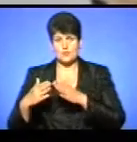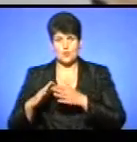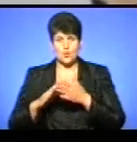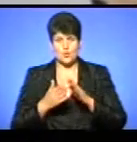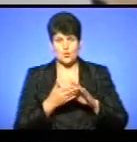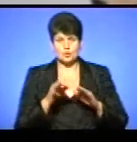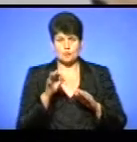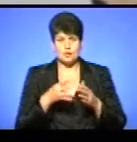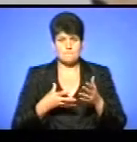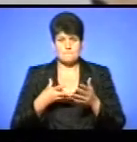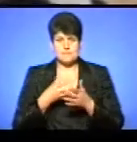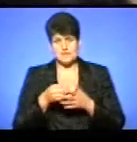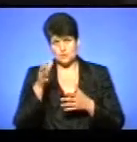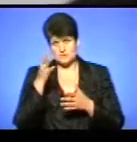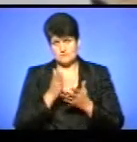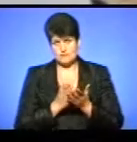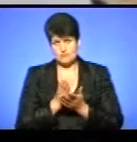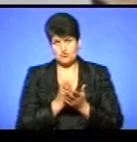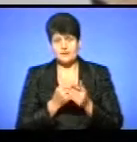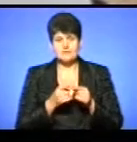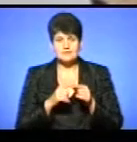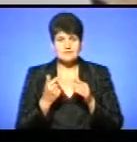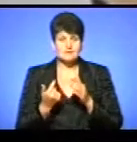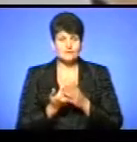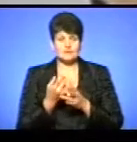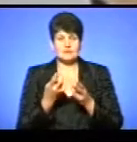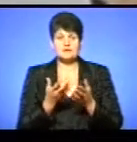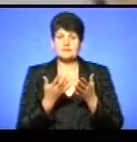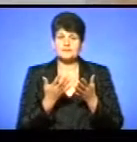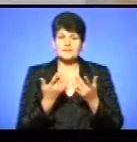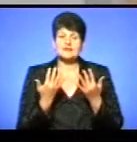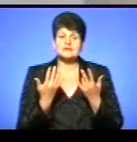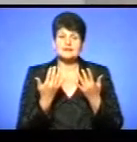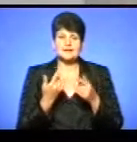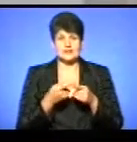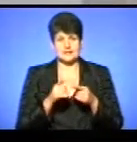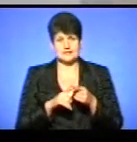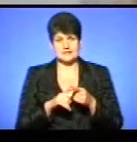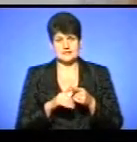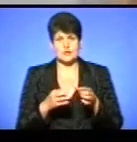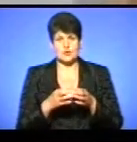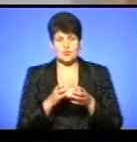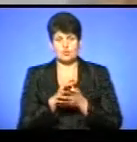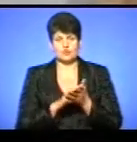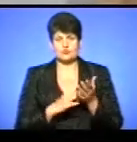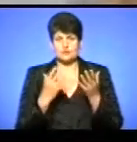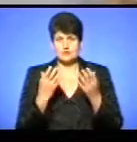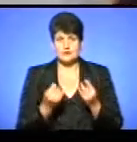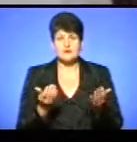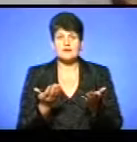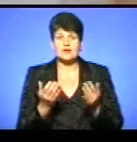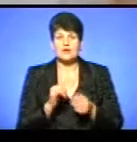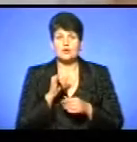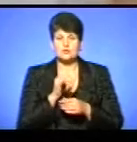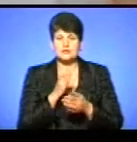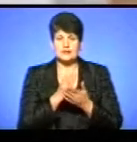платні освітні послуги. Але це знову ж таки, треба з'ясувати, скільки саме цих груп продовженого дня, яка в них